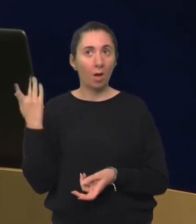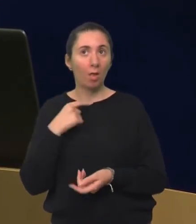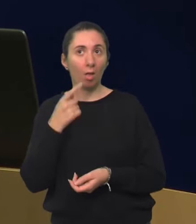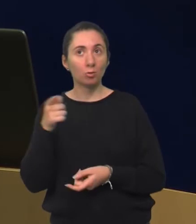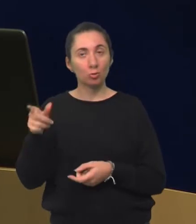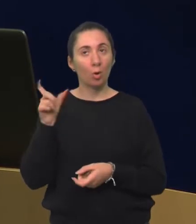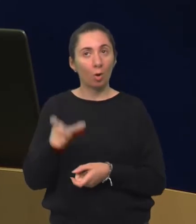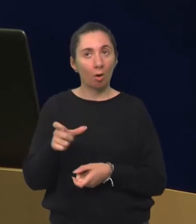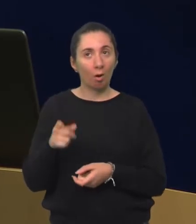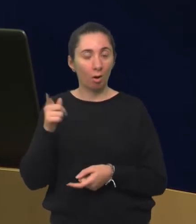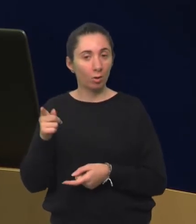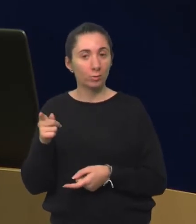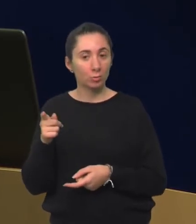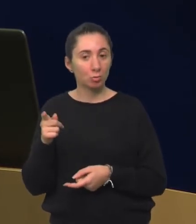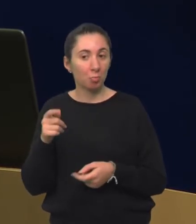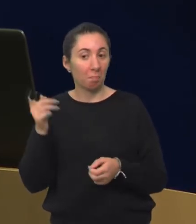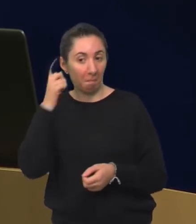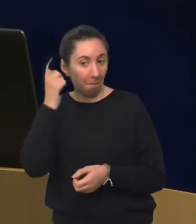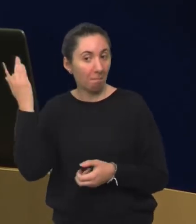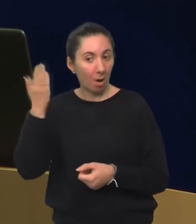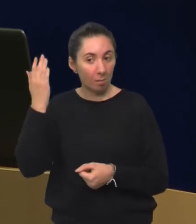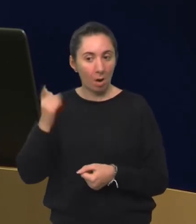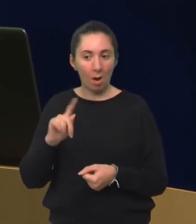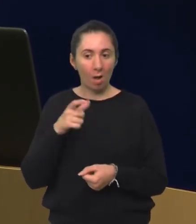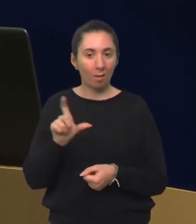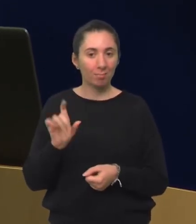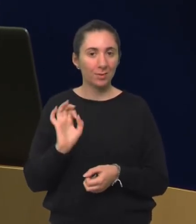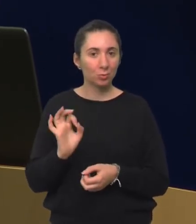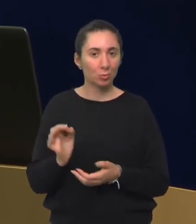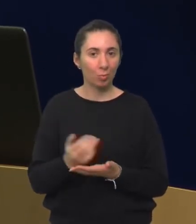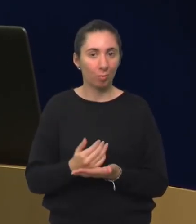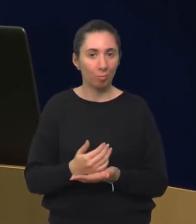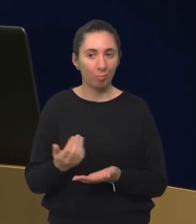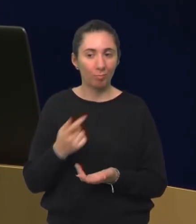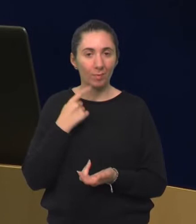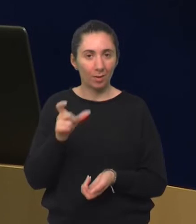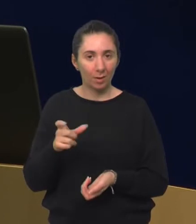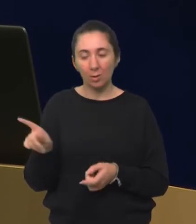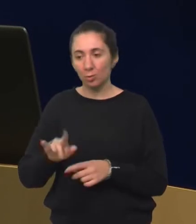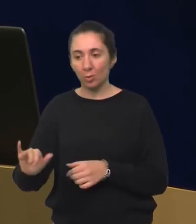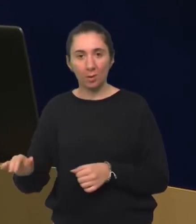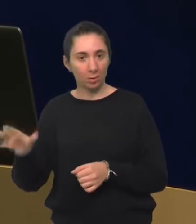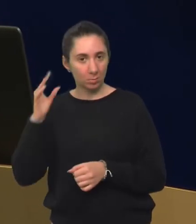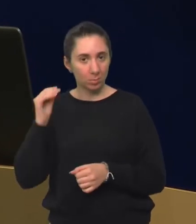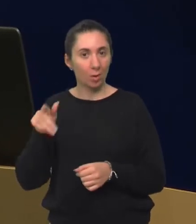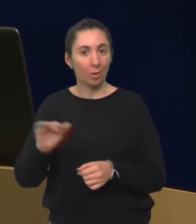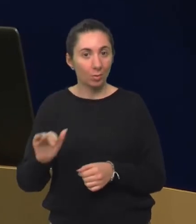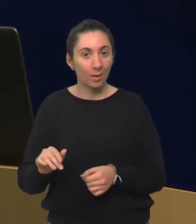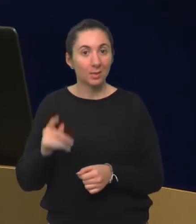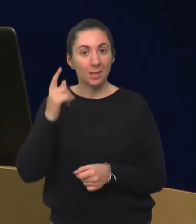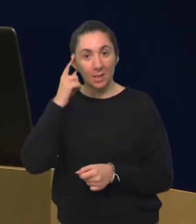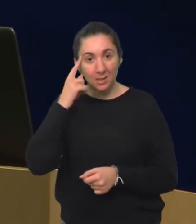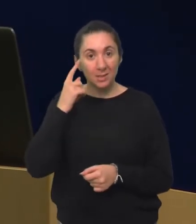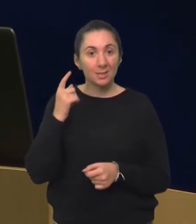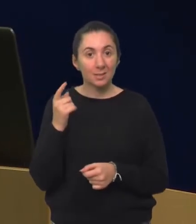kad ih upotrebe, nema veze što ih nisu upotrebali na pravo mjestu. To se zna dogoditi kod djeca, oni znaju čut nešto što su im roditelji rekli, čak to znaju upotrebiti u